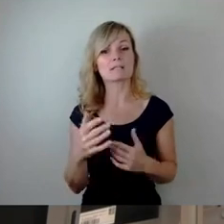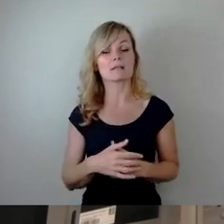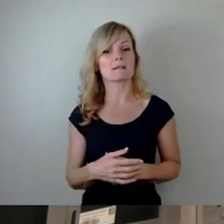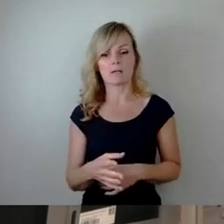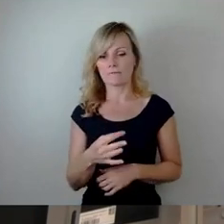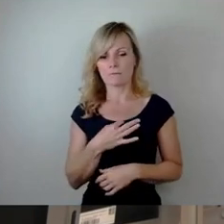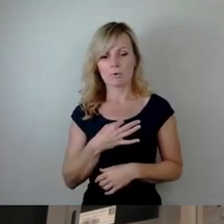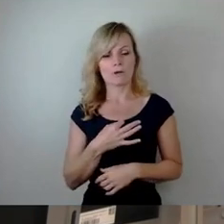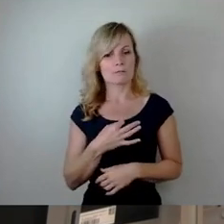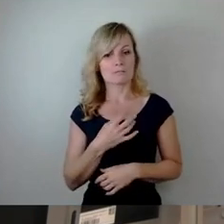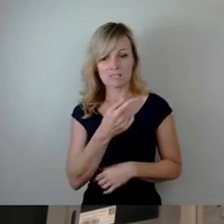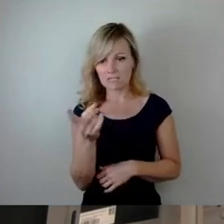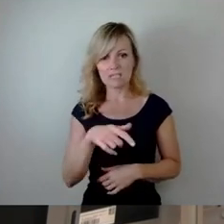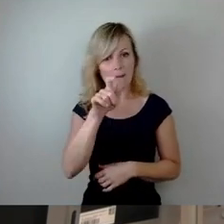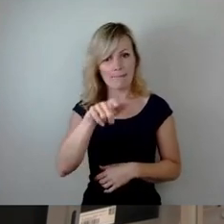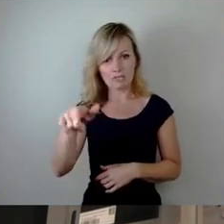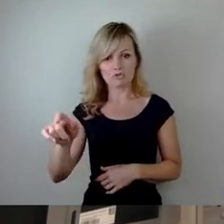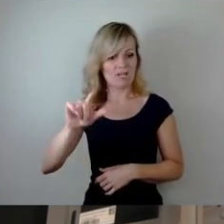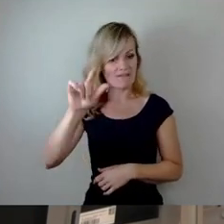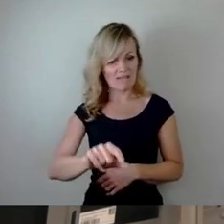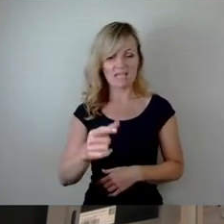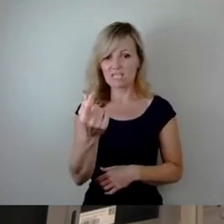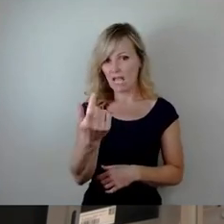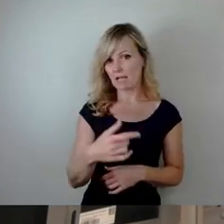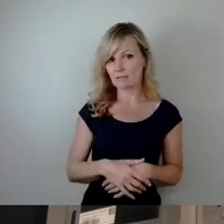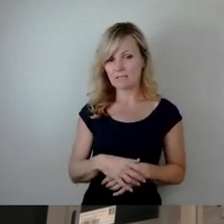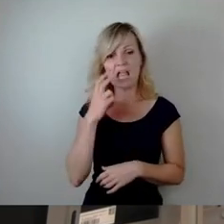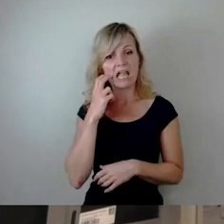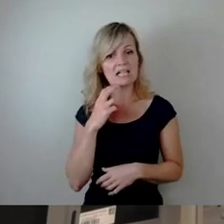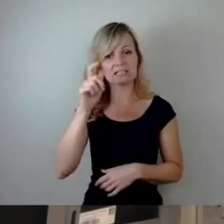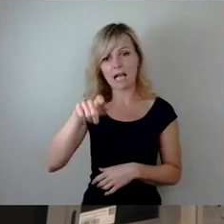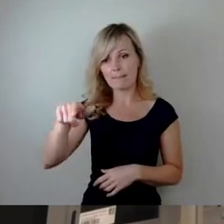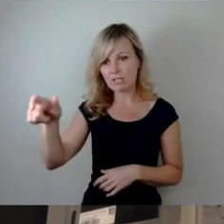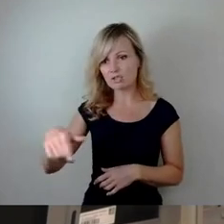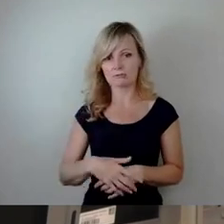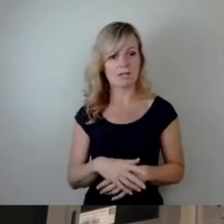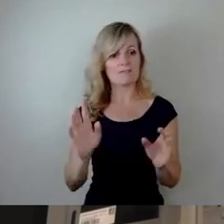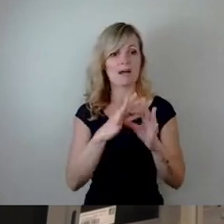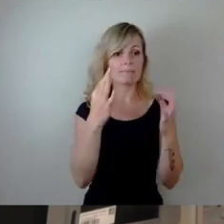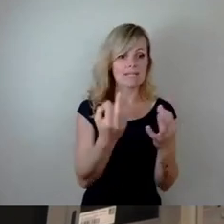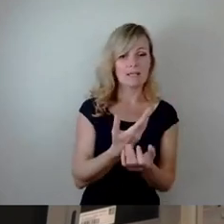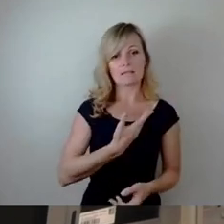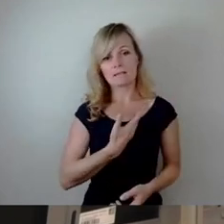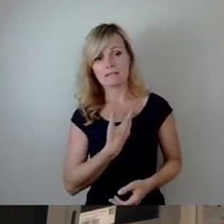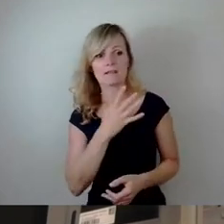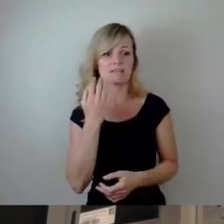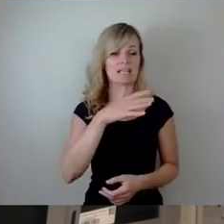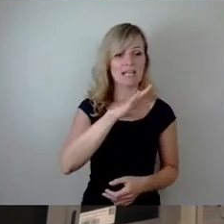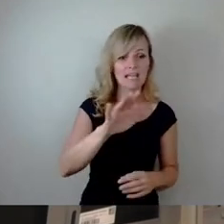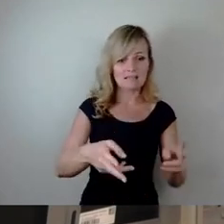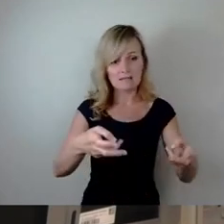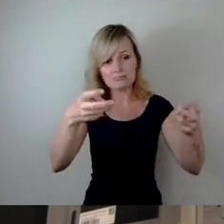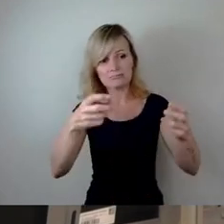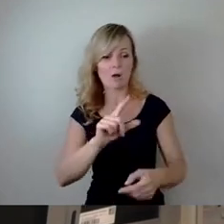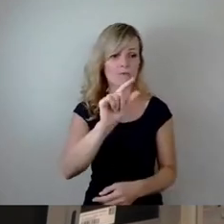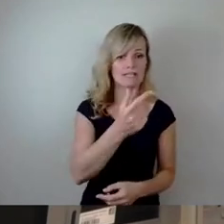ergreifend die Menschen, die wenig Geld haben, die älteren Leute, die wenig Geld haben, die Familien, die, weil sie halt viele Kinder großziehen, auch wenig Geld